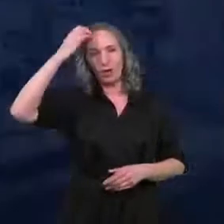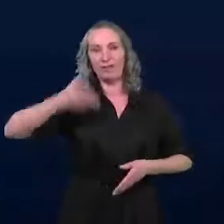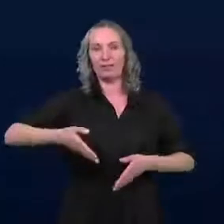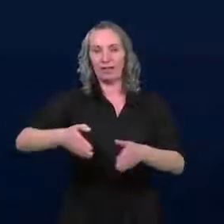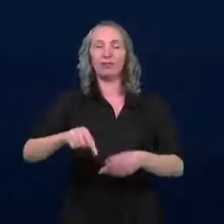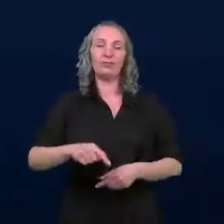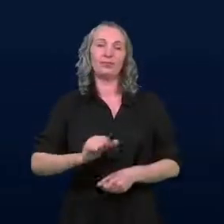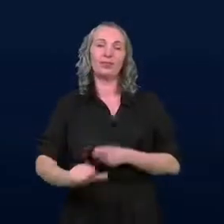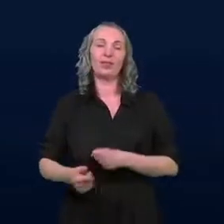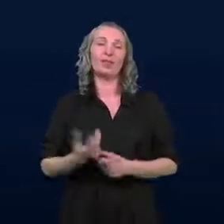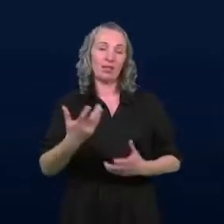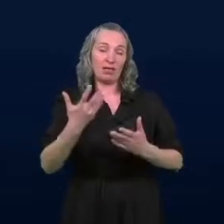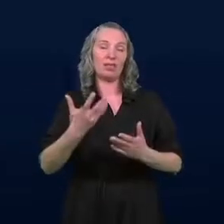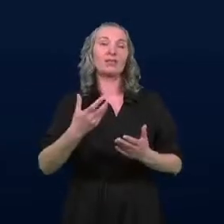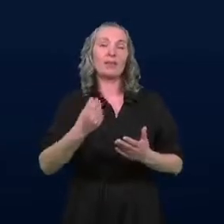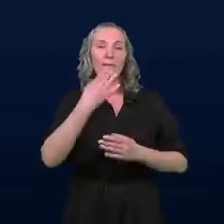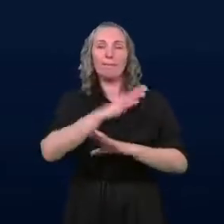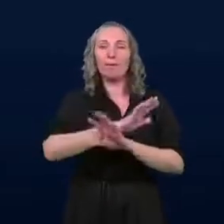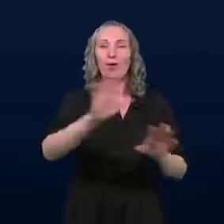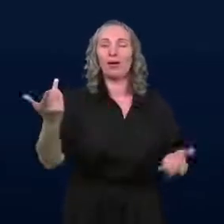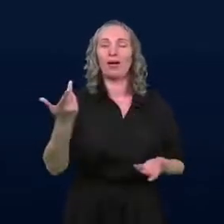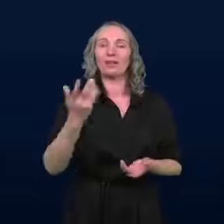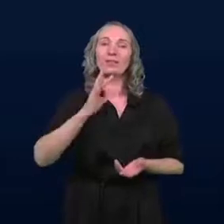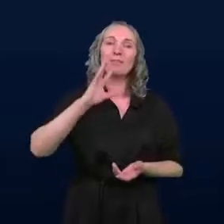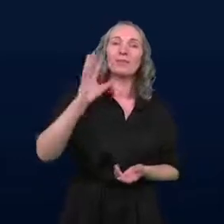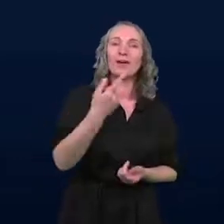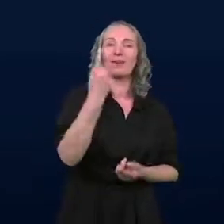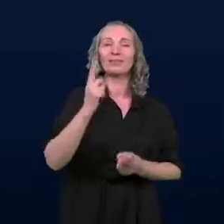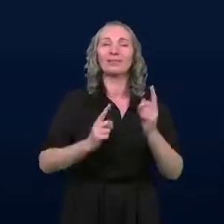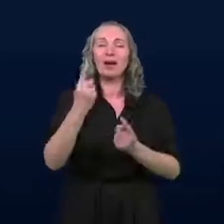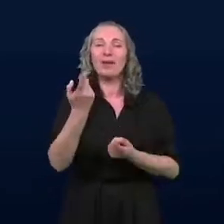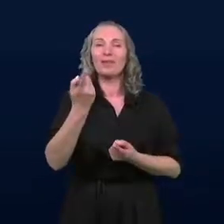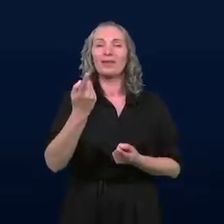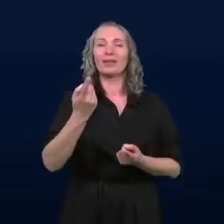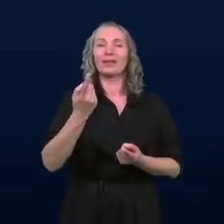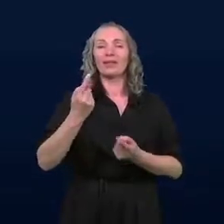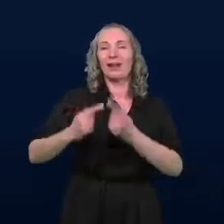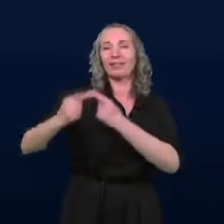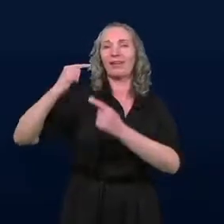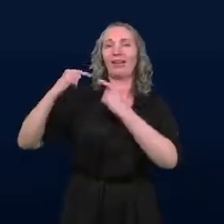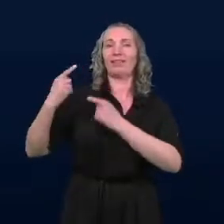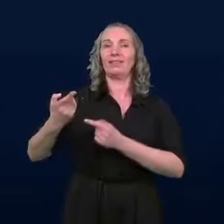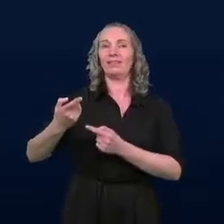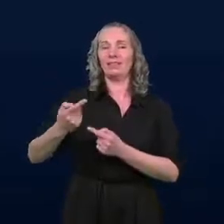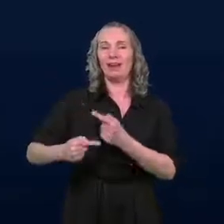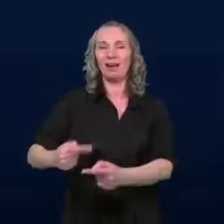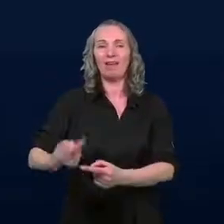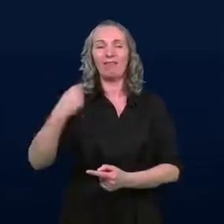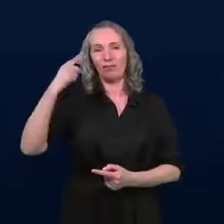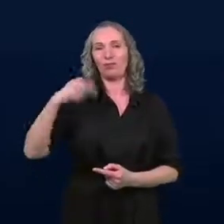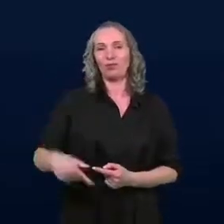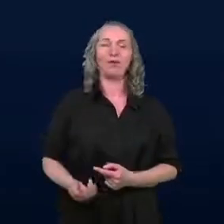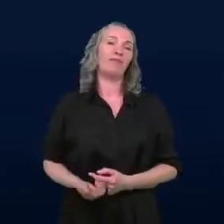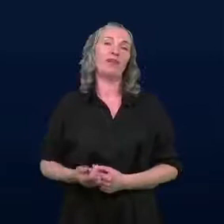tam oczywiście chcemy pokazać nasze piękne, takie przemysłowe tradycje Włocławka. Jeśli mówimy o tradycjach Włocławka, to nie